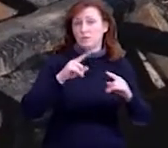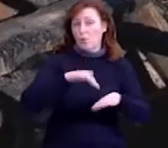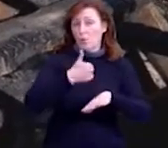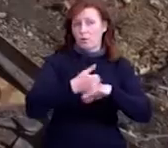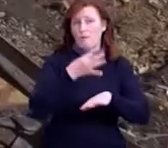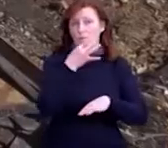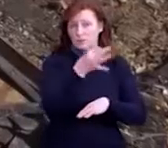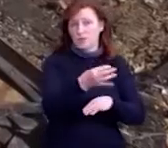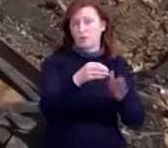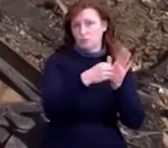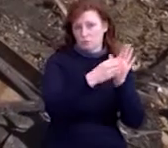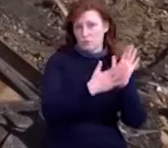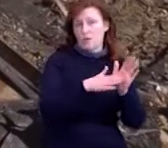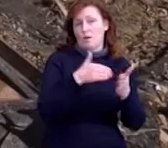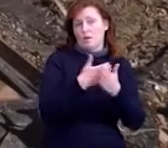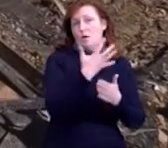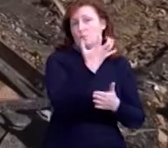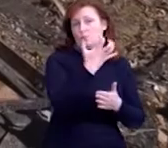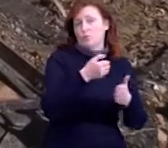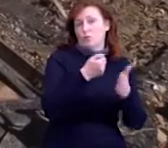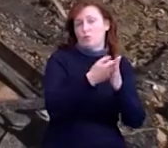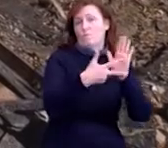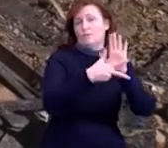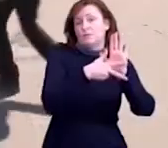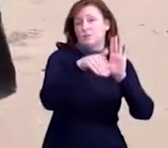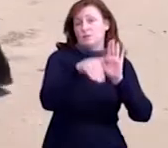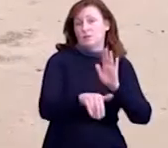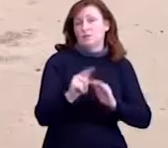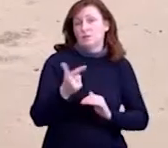на такі випадки передбачено від 500 до 8 тисяч гривень.